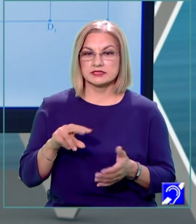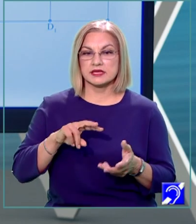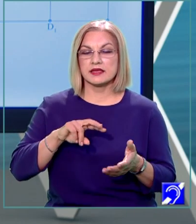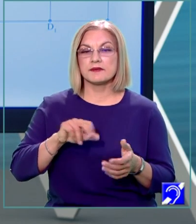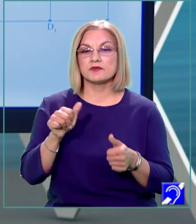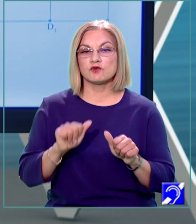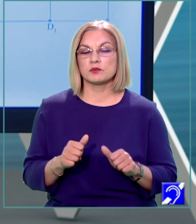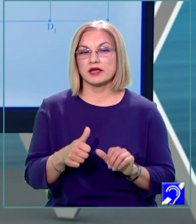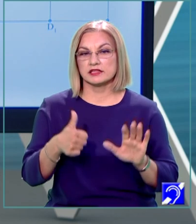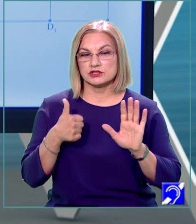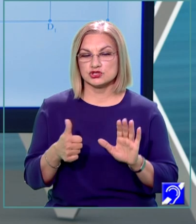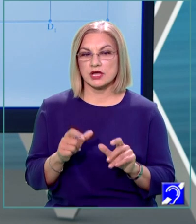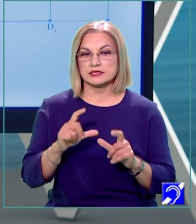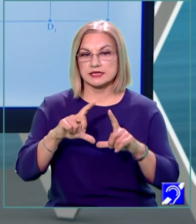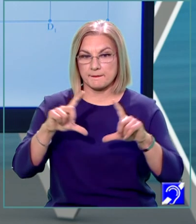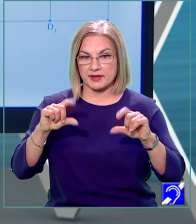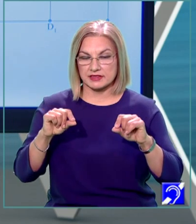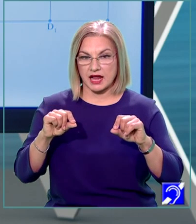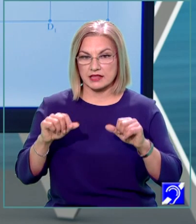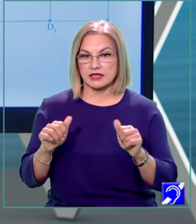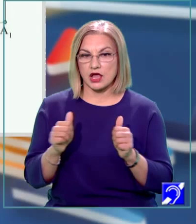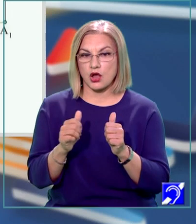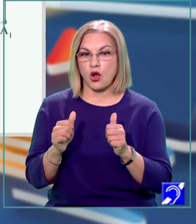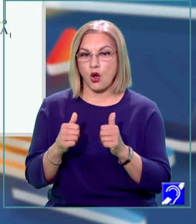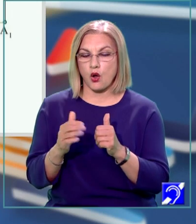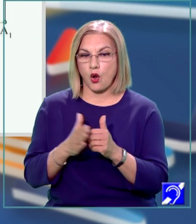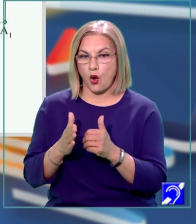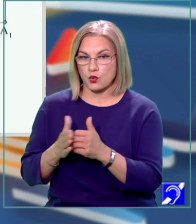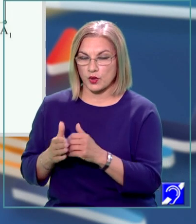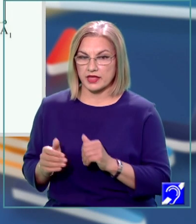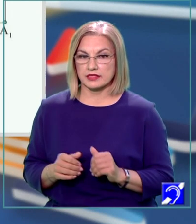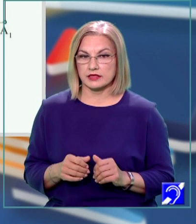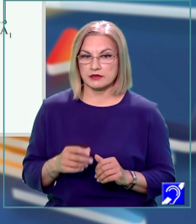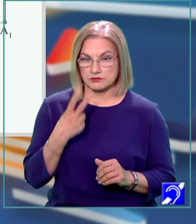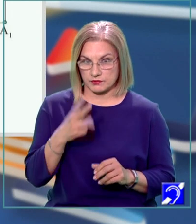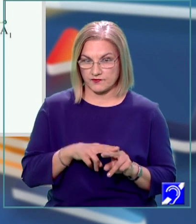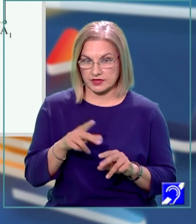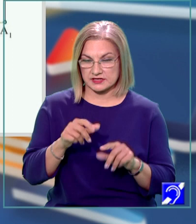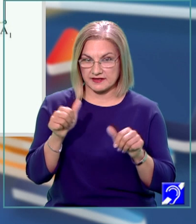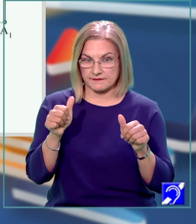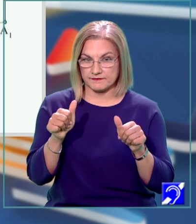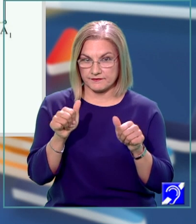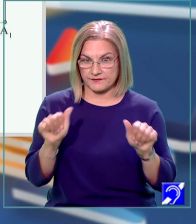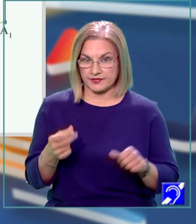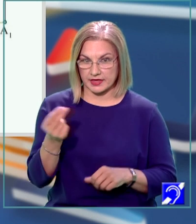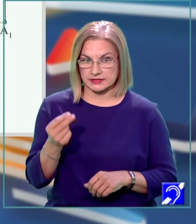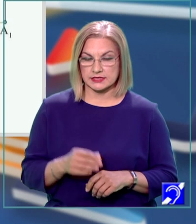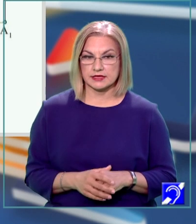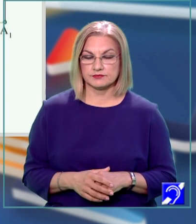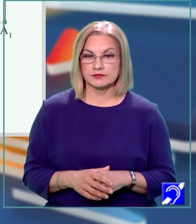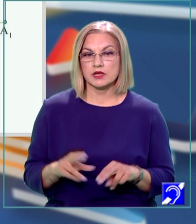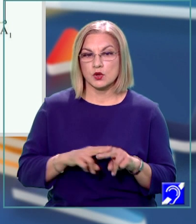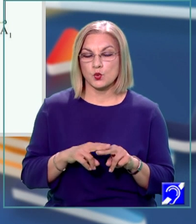șase pătrate congruente, așa cum puteți urmări în figură. În funcție de tehnica de